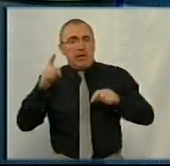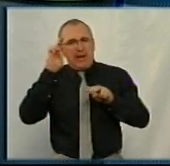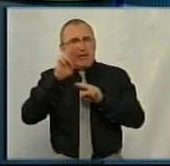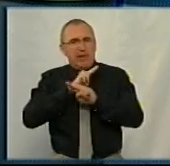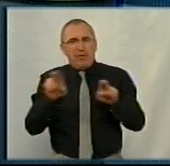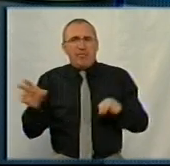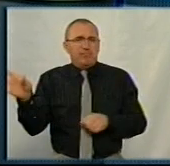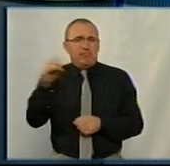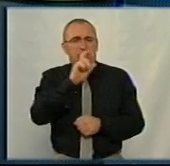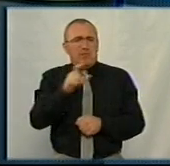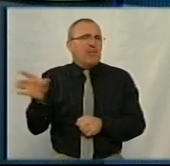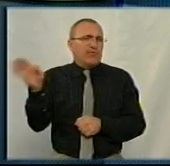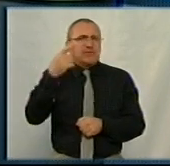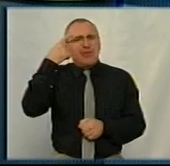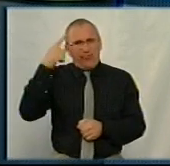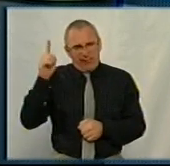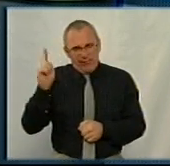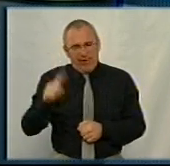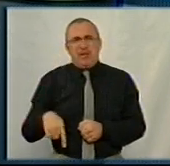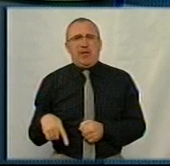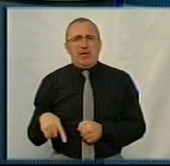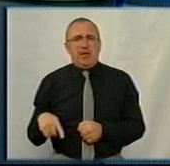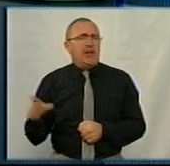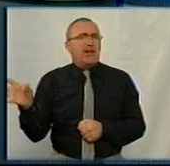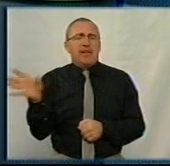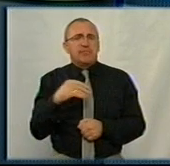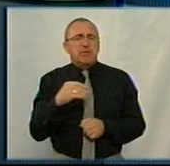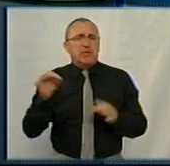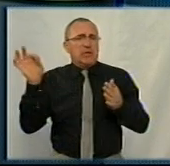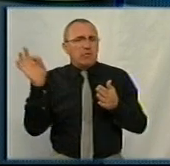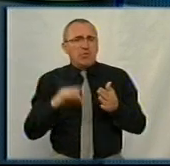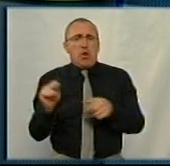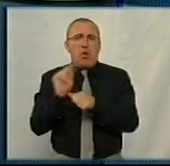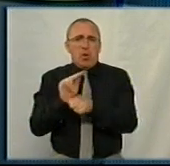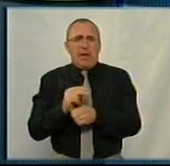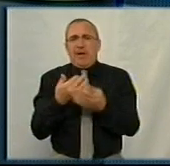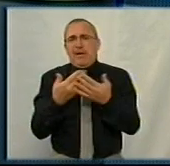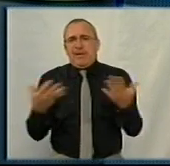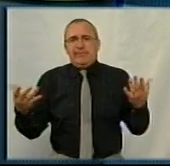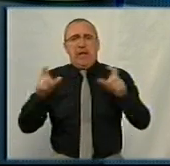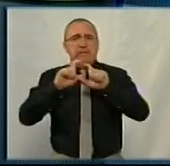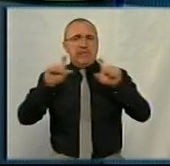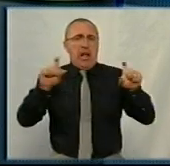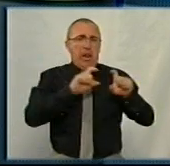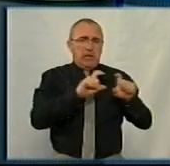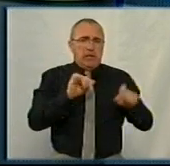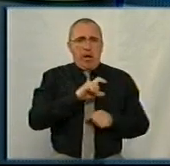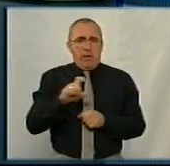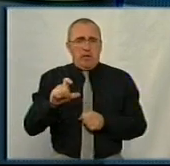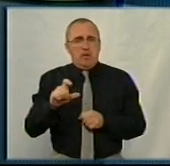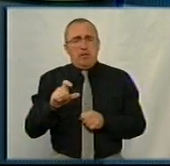широкому загалом. всі відомі, просто не всі одразу лікуються в різних закладах. Мова йде про те, що